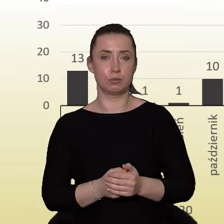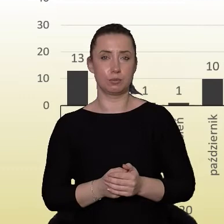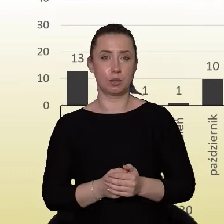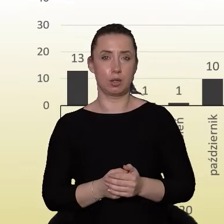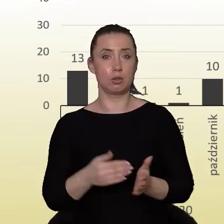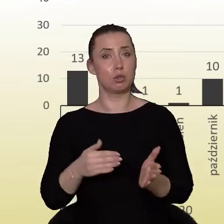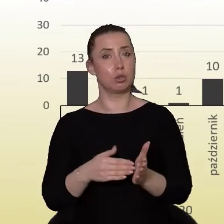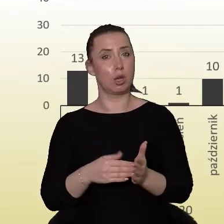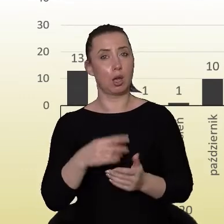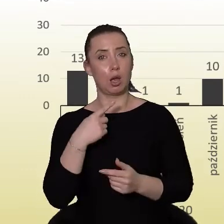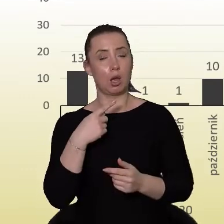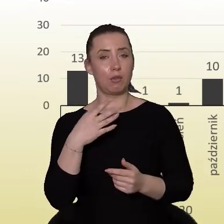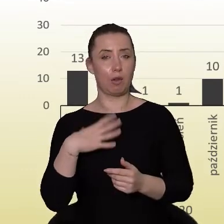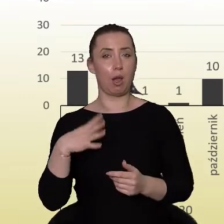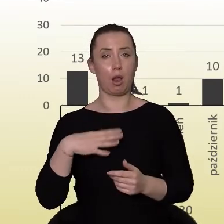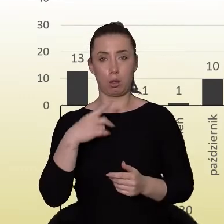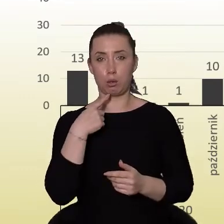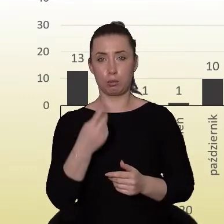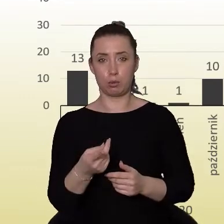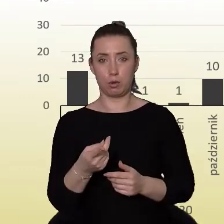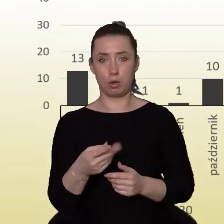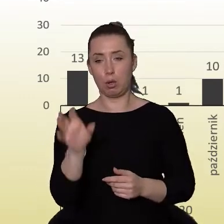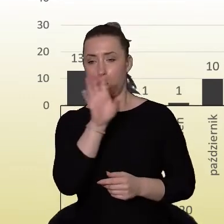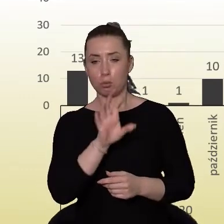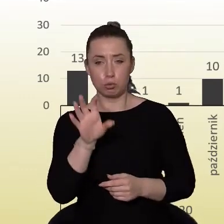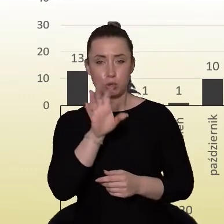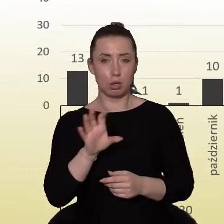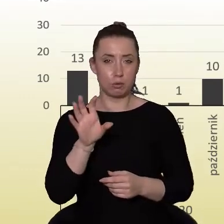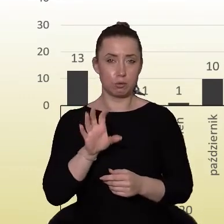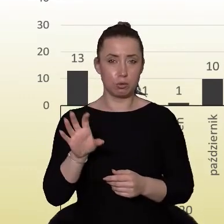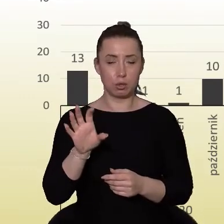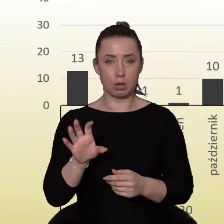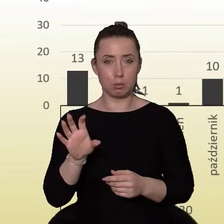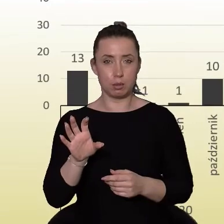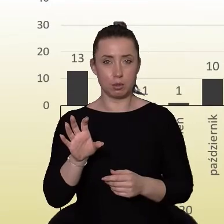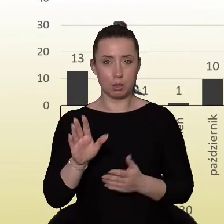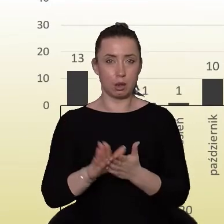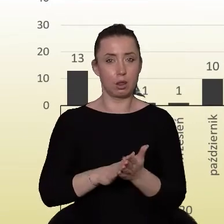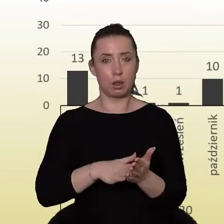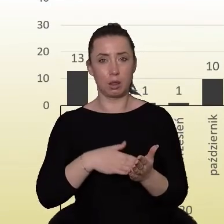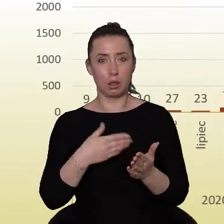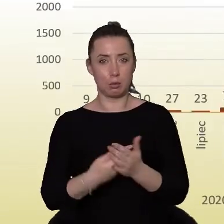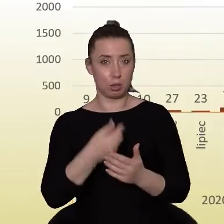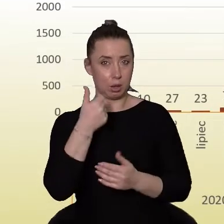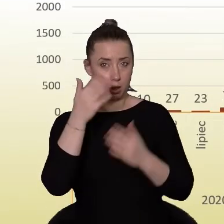warto powiedzieć, iż obserwacje poczynione na przykładzie jednego